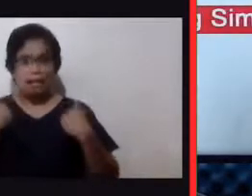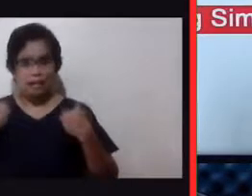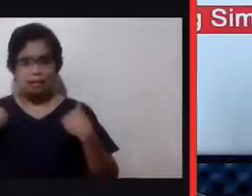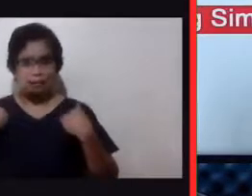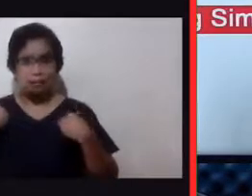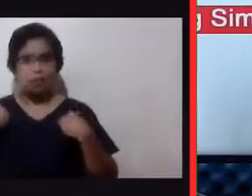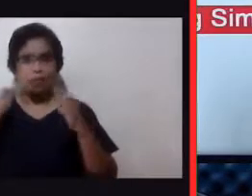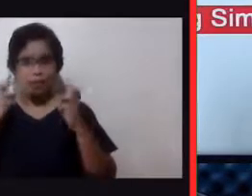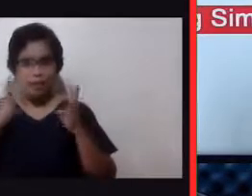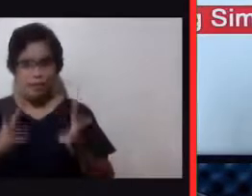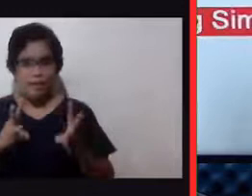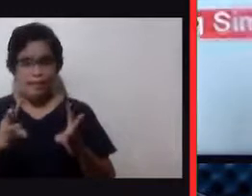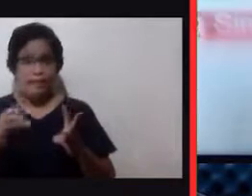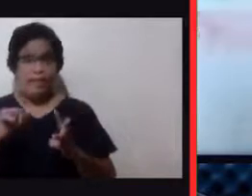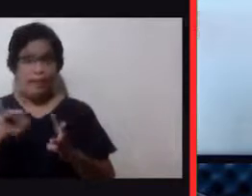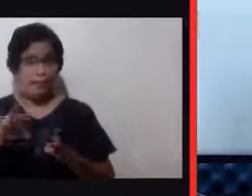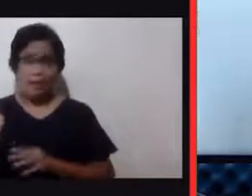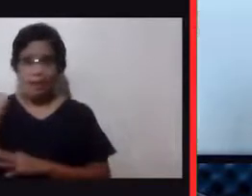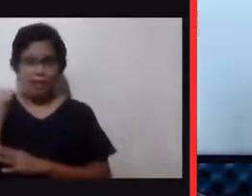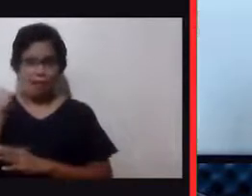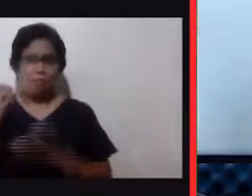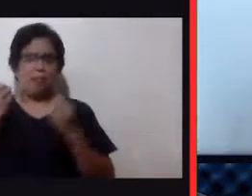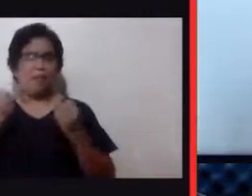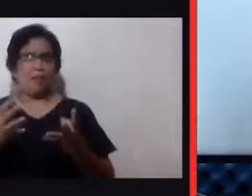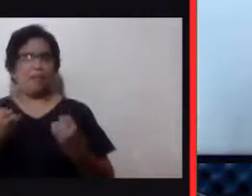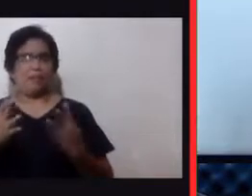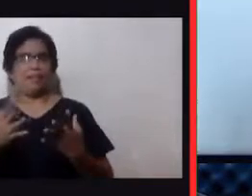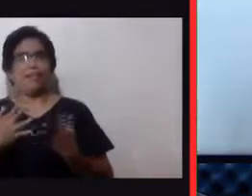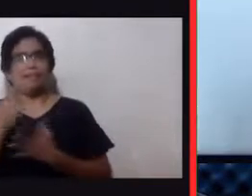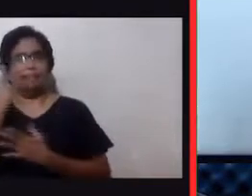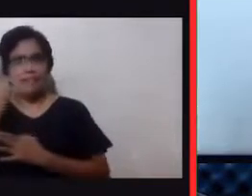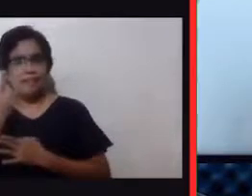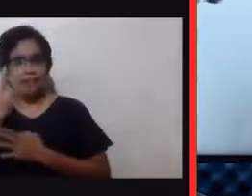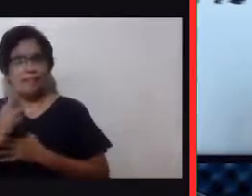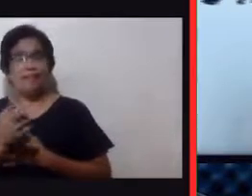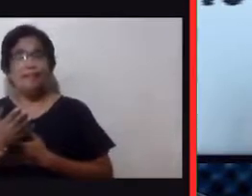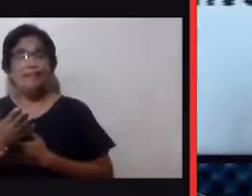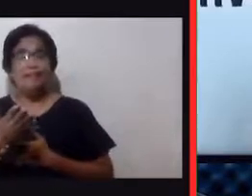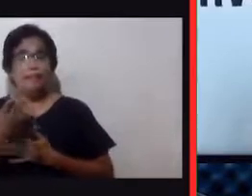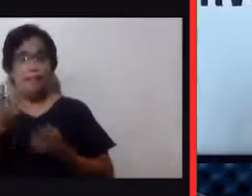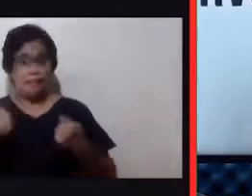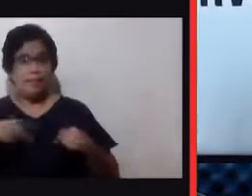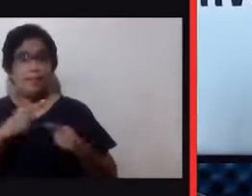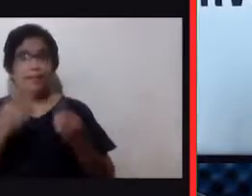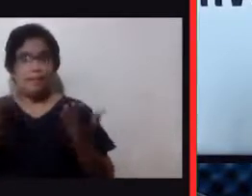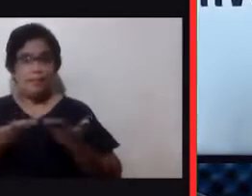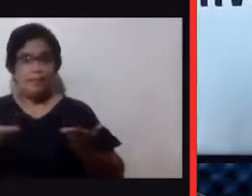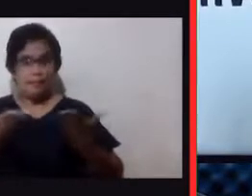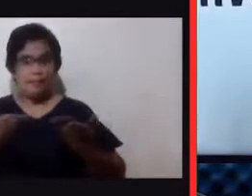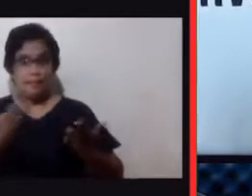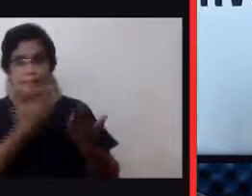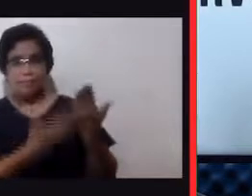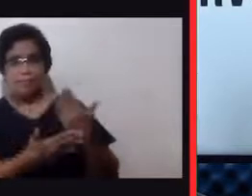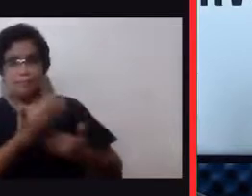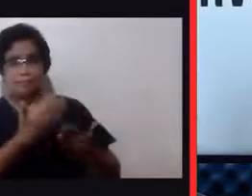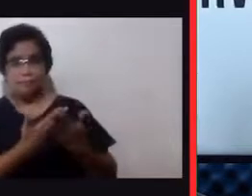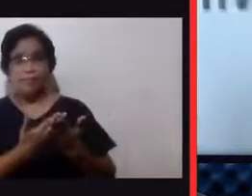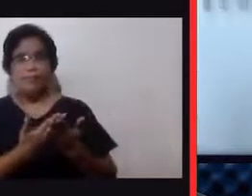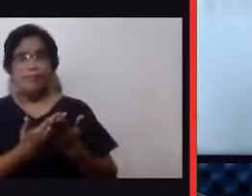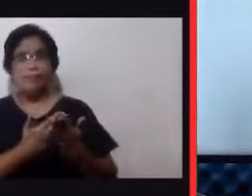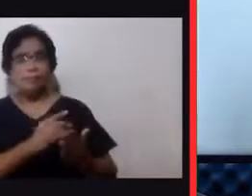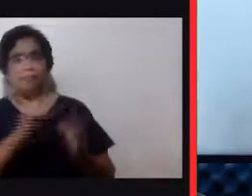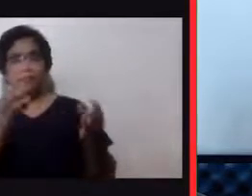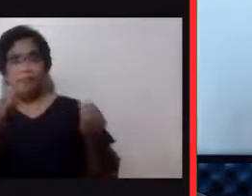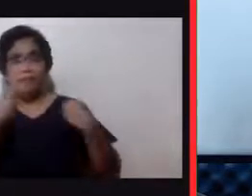-ayaw, maraming dahilan. Kaya nasa ating mga kamay na pinagkaloob sa atin ng ating Panginoon ang kapangyarihan sa mga pagbabago para sa ating